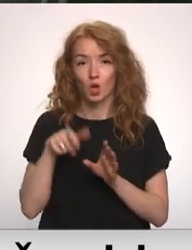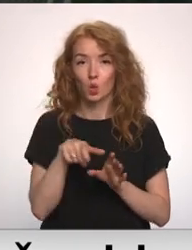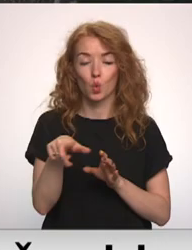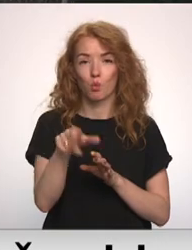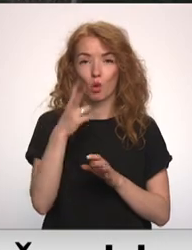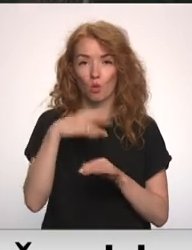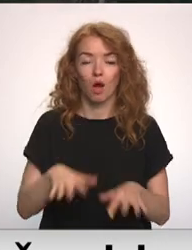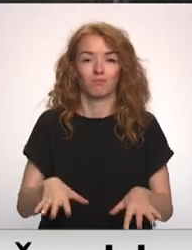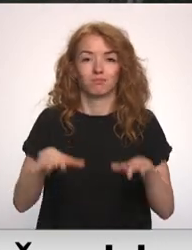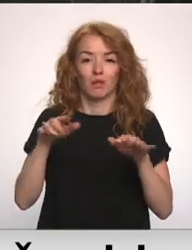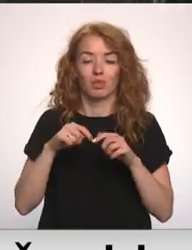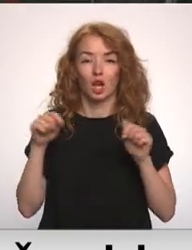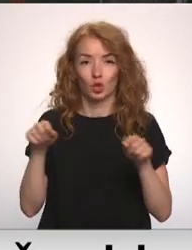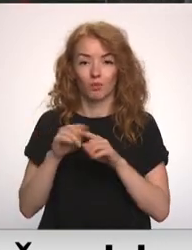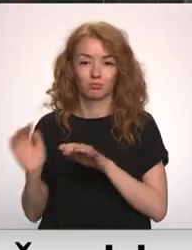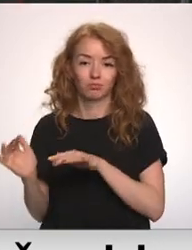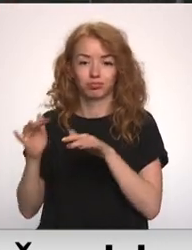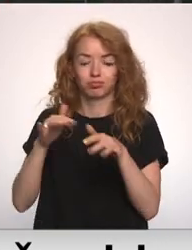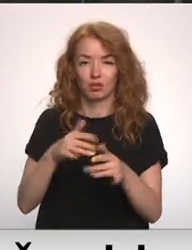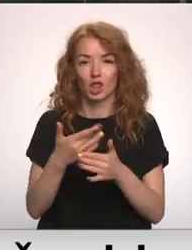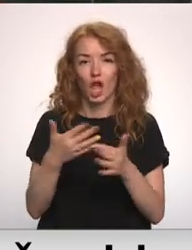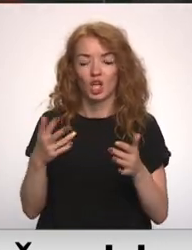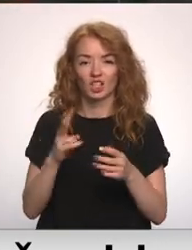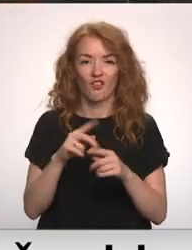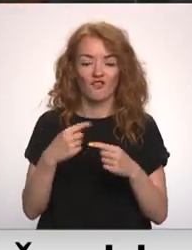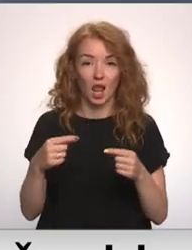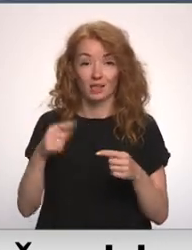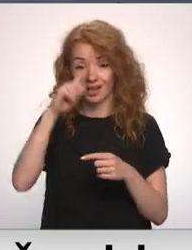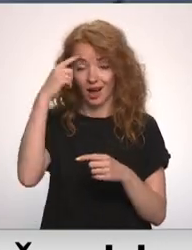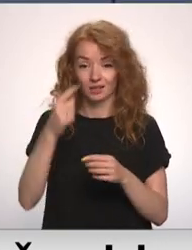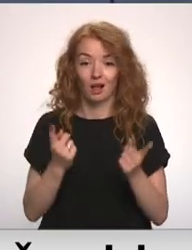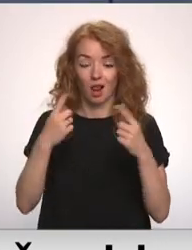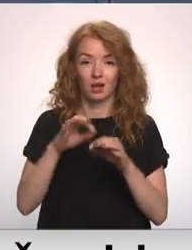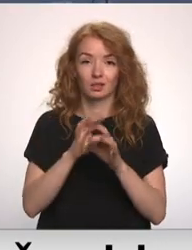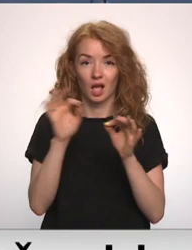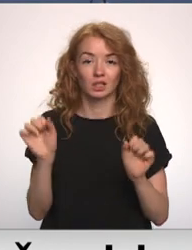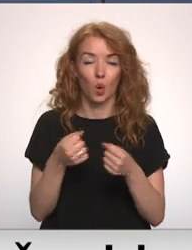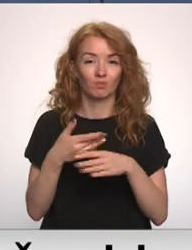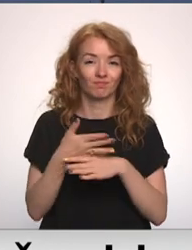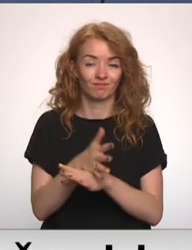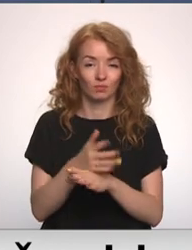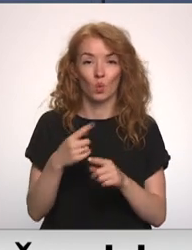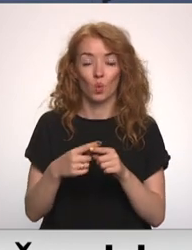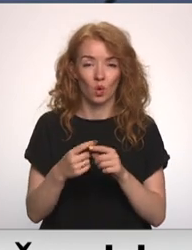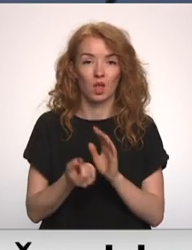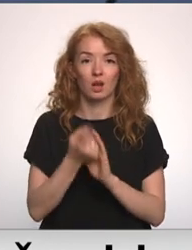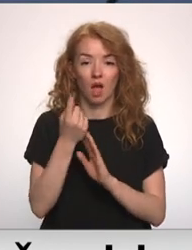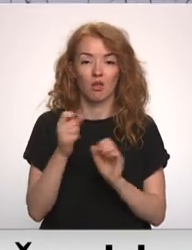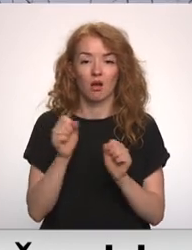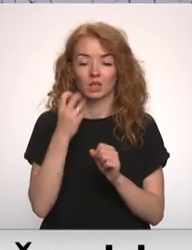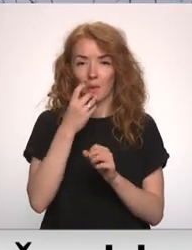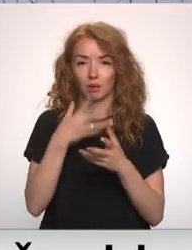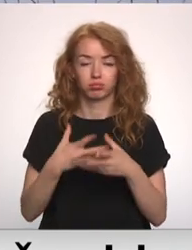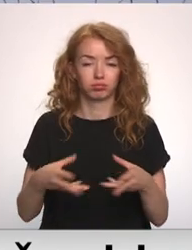no aplūdušajām teritorijām nokļuva liels organisko vielu daudzums, kas skarstā laikā sāka strauji sadalīties, intensīvi patērējot skābekli.